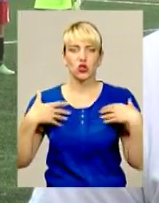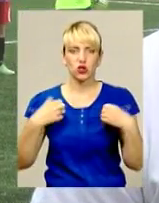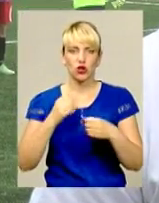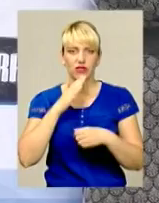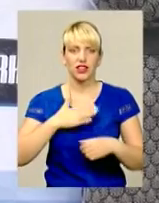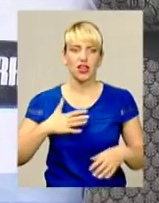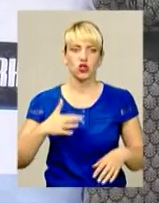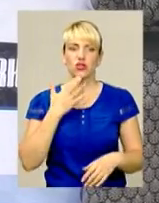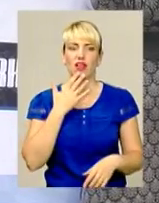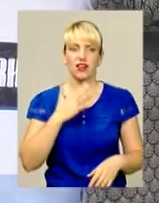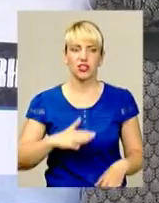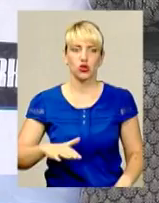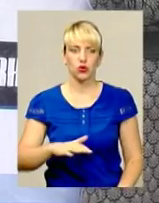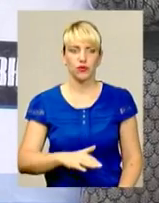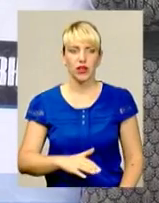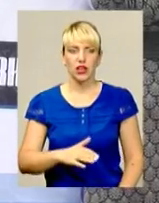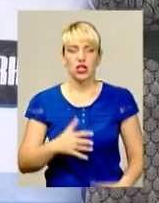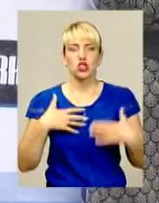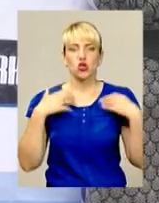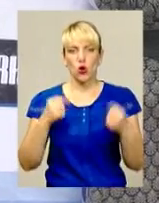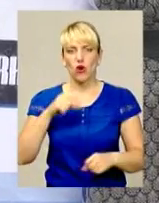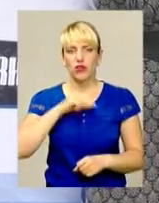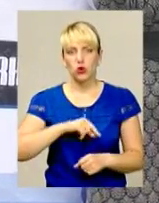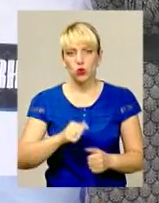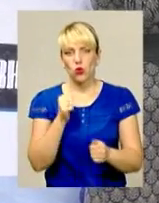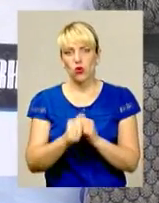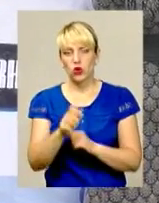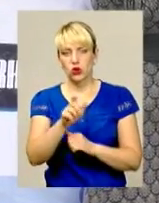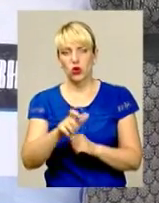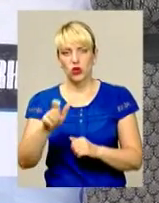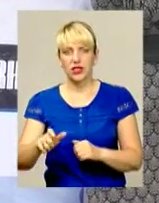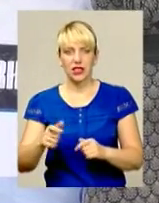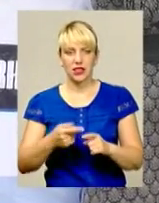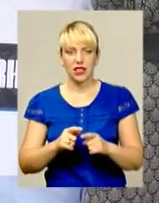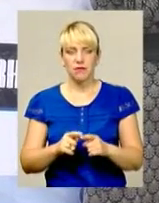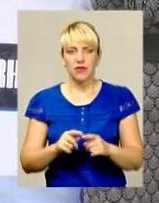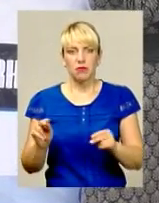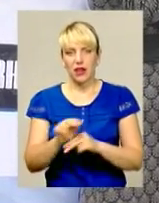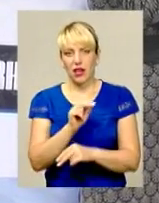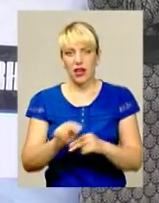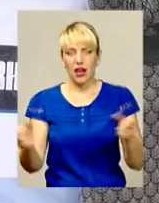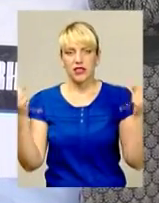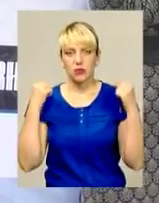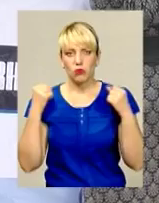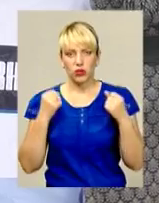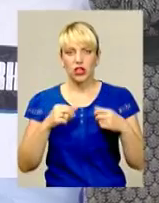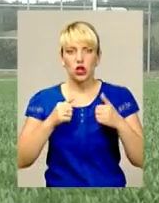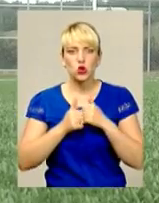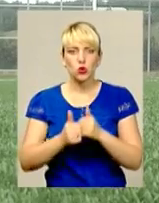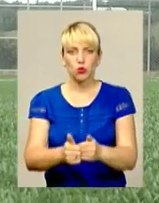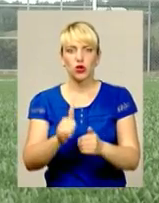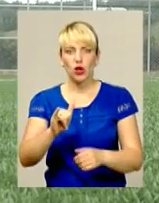нашу націю. Здоровий дух у кожної людини плекає спорт, супутник у буті.